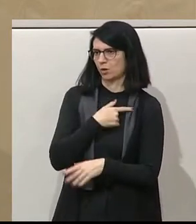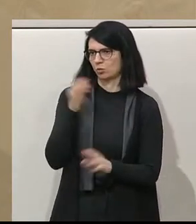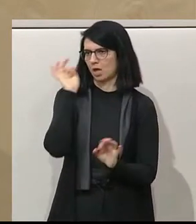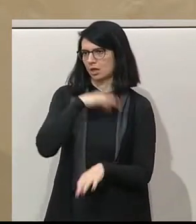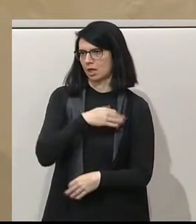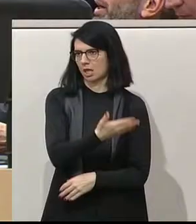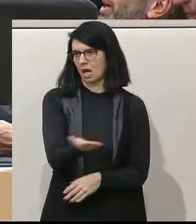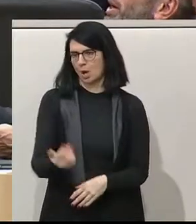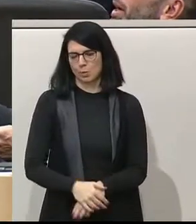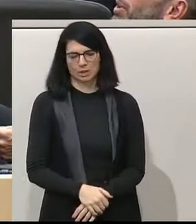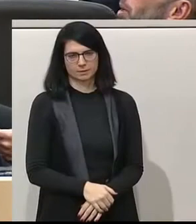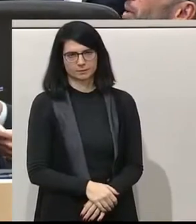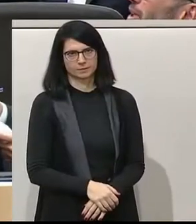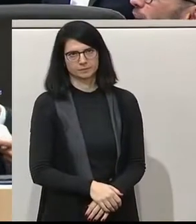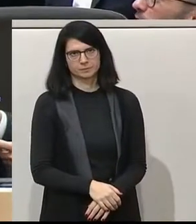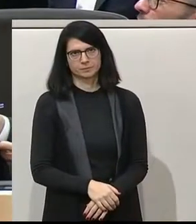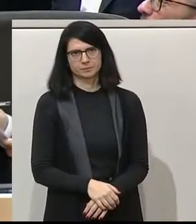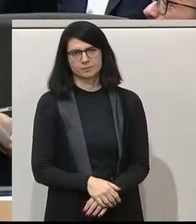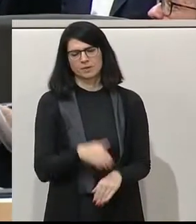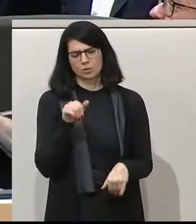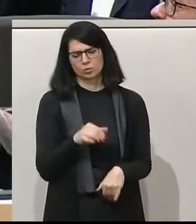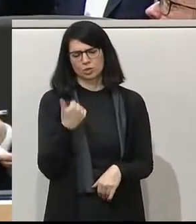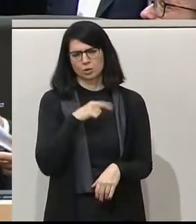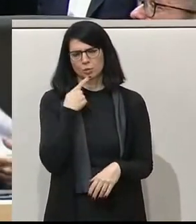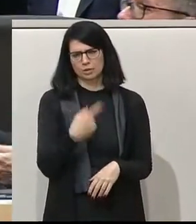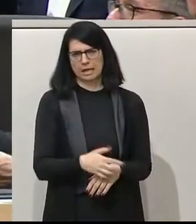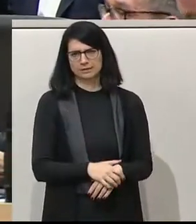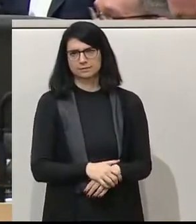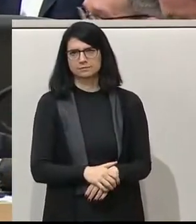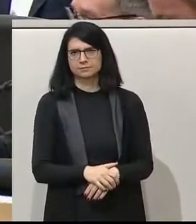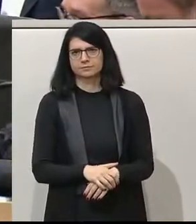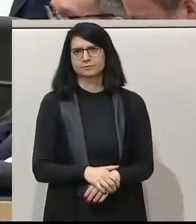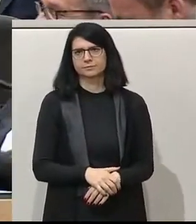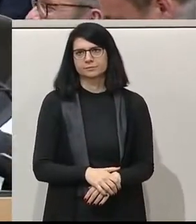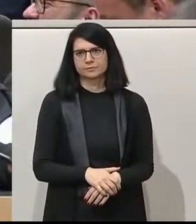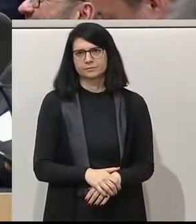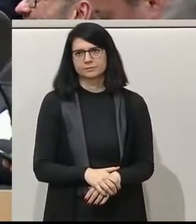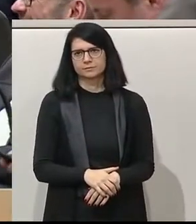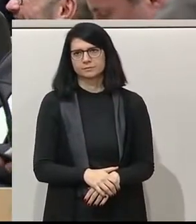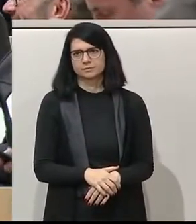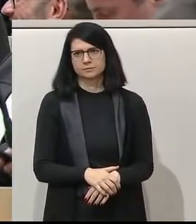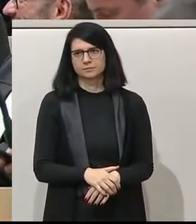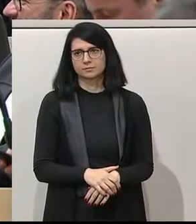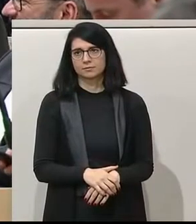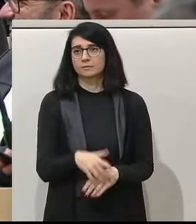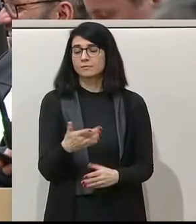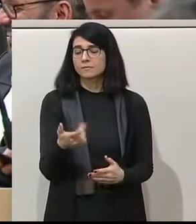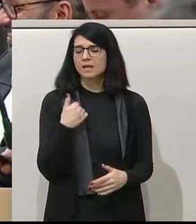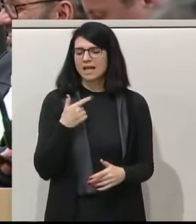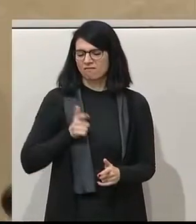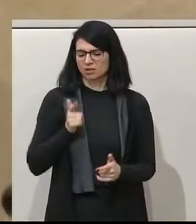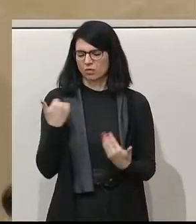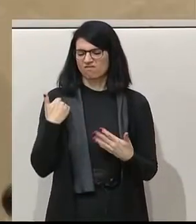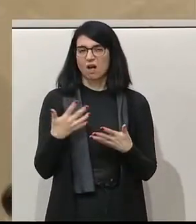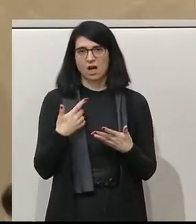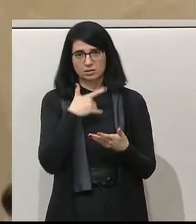ihren Reihen. Also, das muss man schon einmal anmerken. Die Erwartungen waren groß, ja,